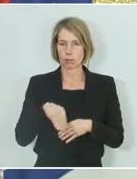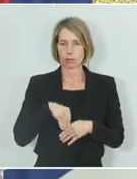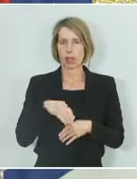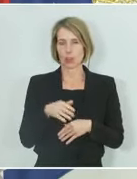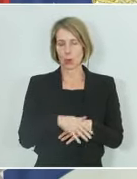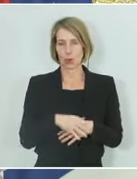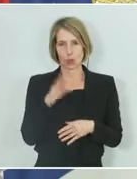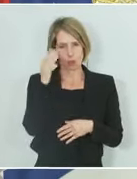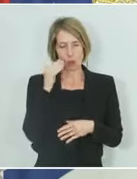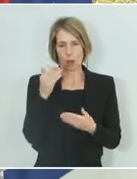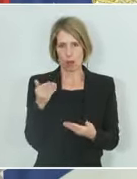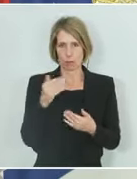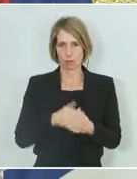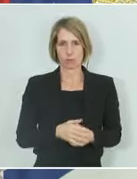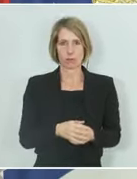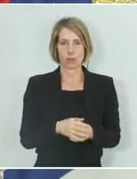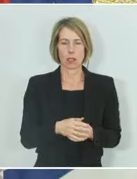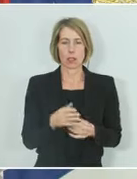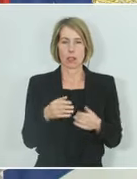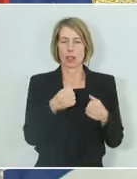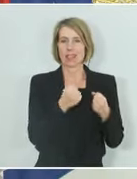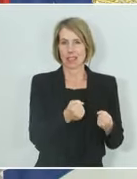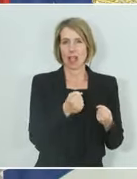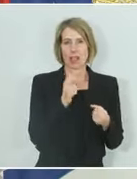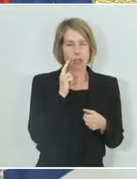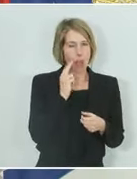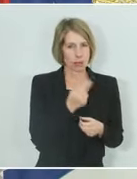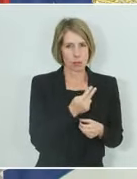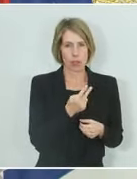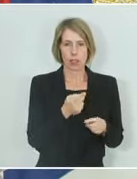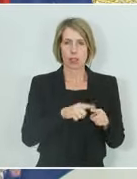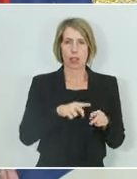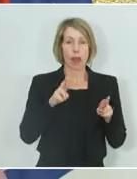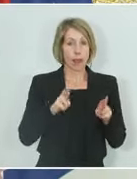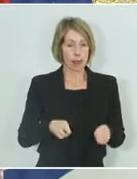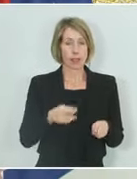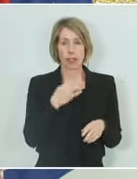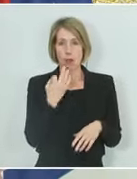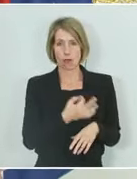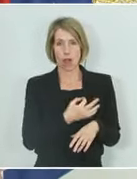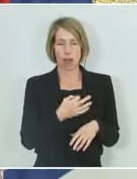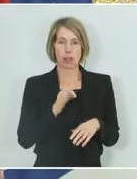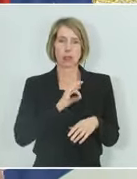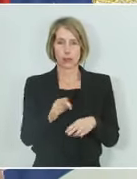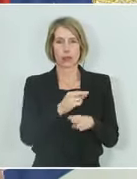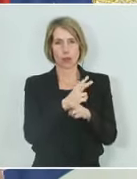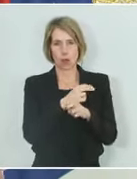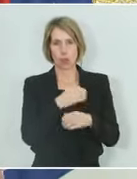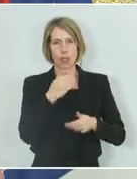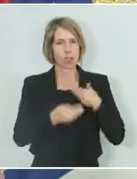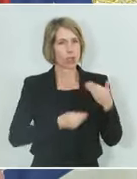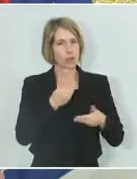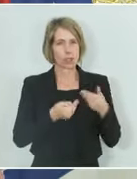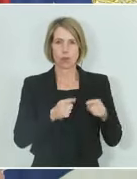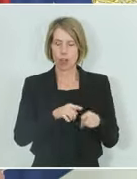Aber neben dem Sicherheitsaspekt und neben den rechtlichen Fragen, ist der Kosovo auch für die österreichische Wirtschaft ein interessantes Land.